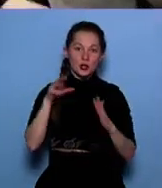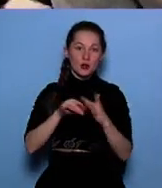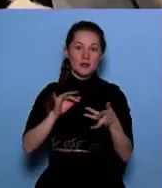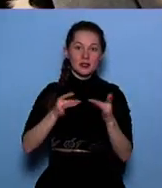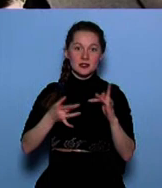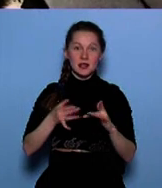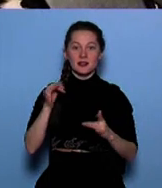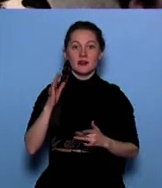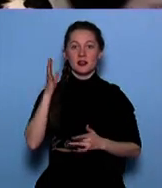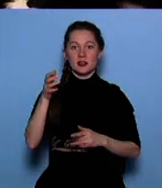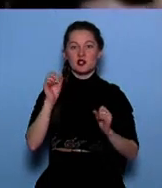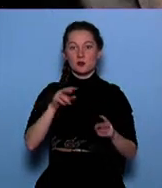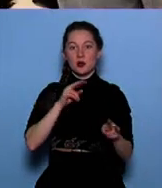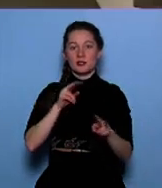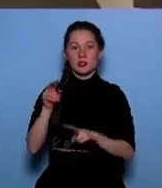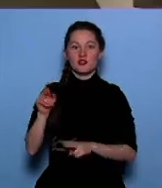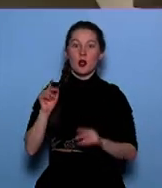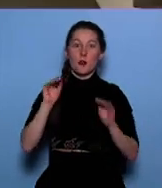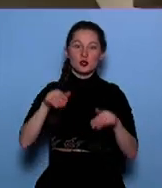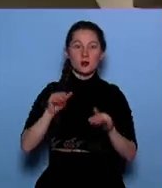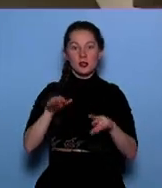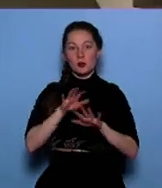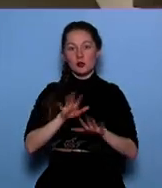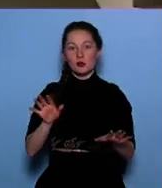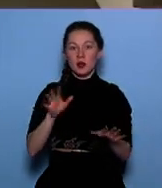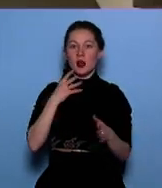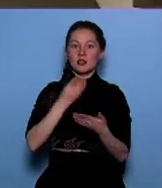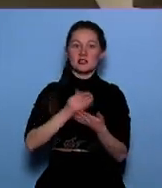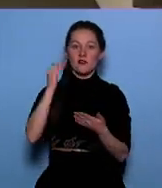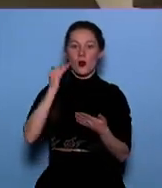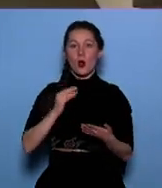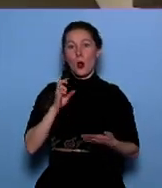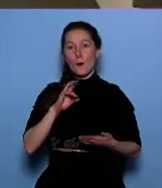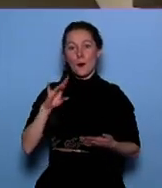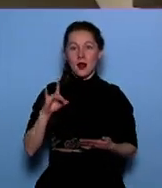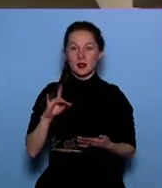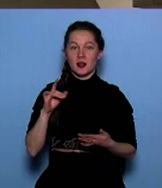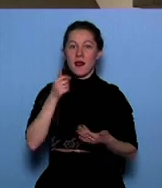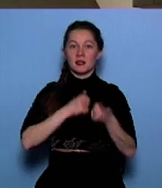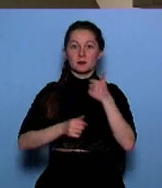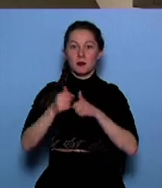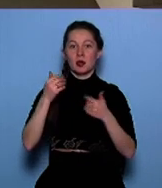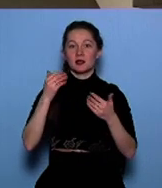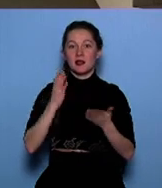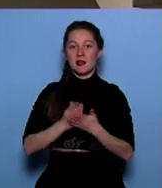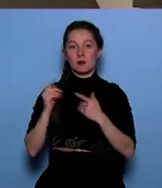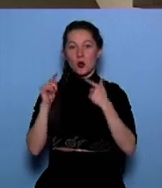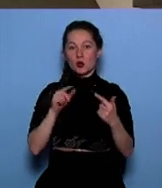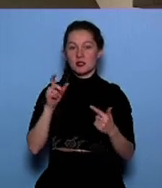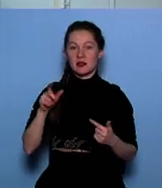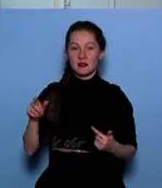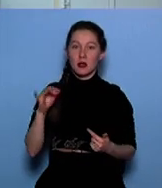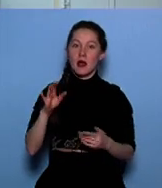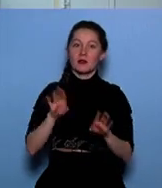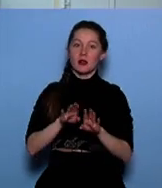можно будет отслеживать и процесс поступления, следить за своим рейтингом и баллами. У эксперимента уже много сторонников, но есть и противники. Их